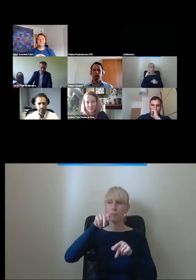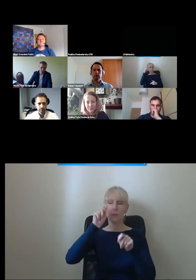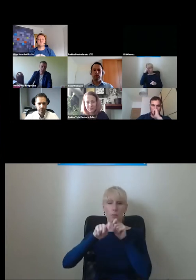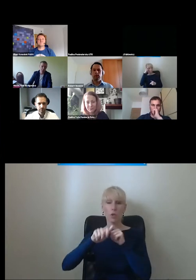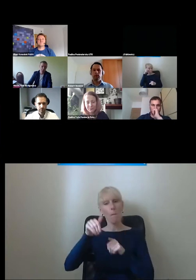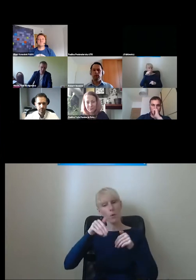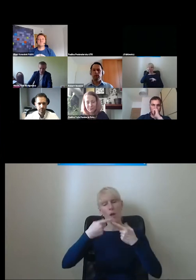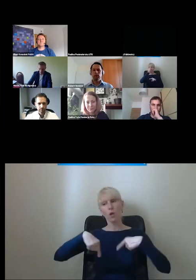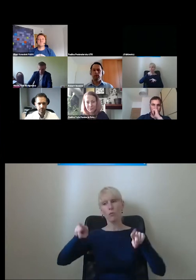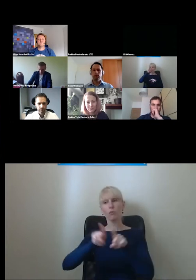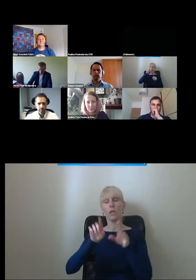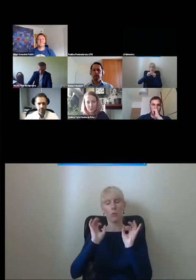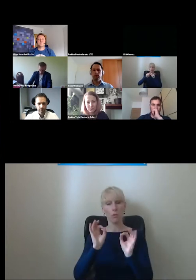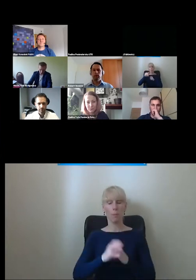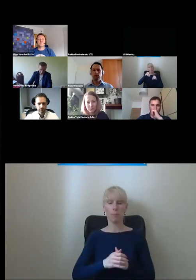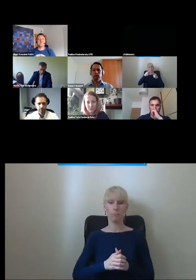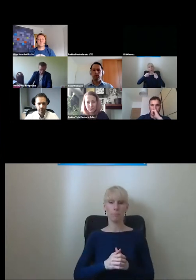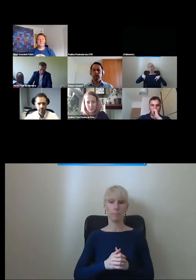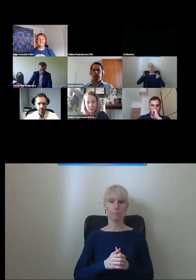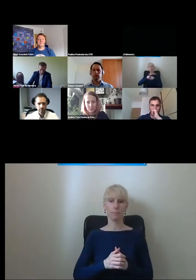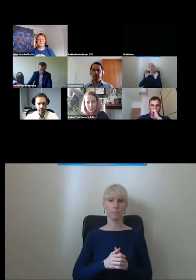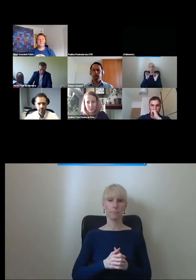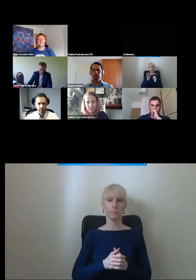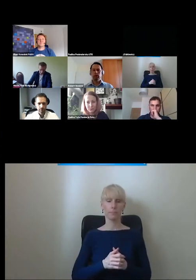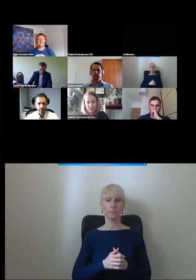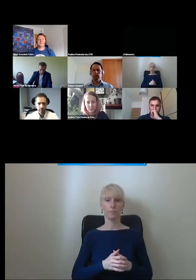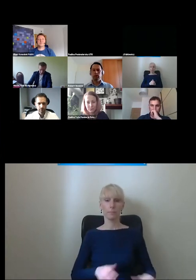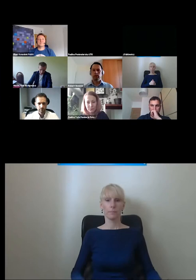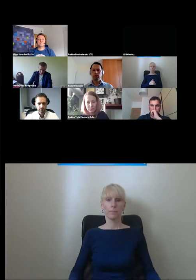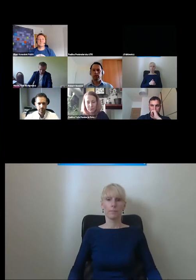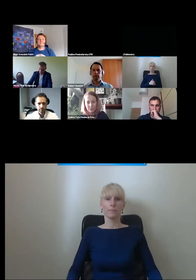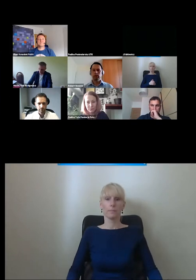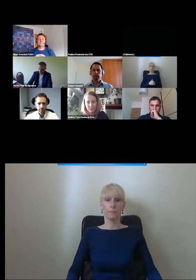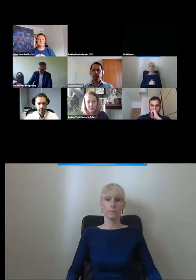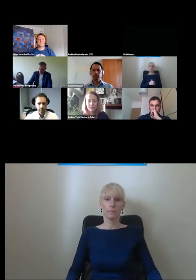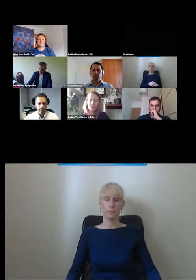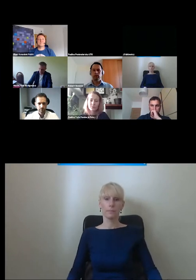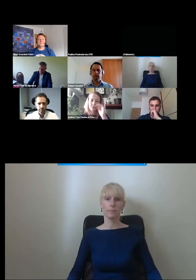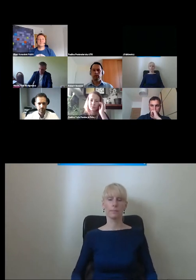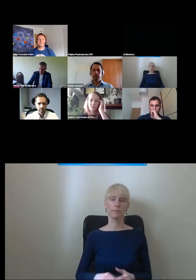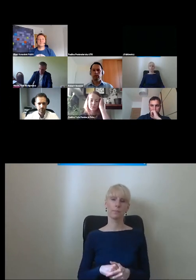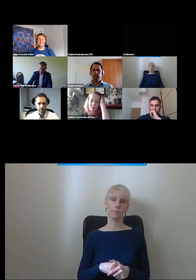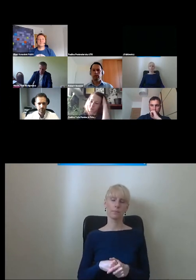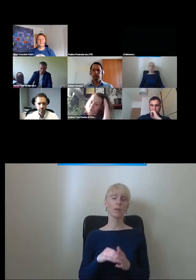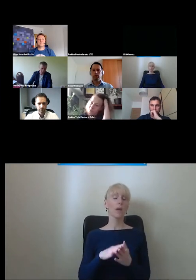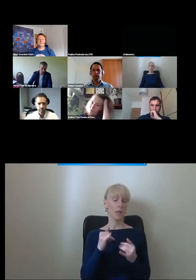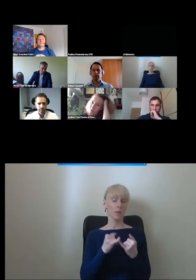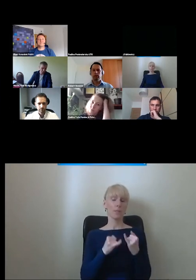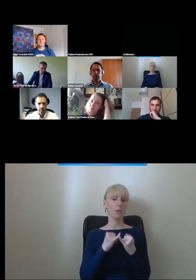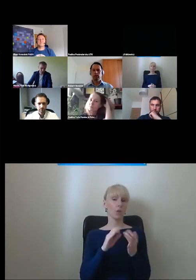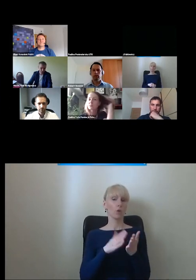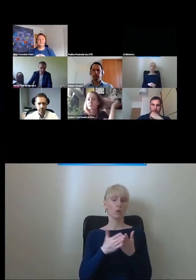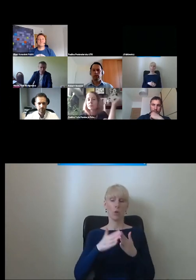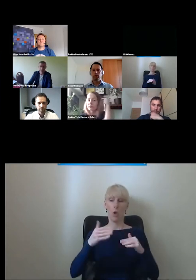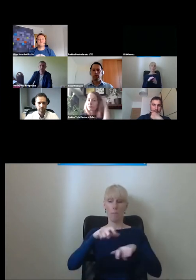dobre rozwiązanie. To jest podstawa. Czy stosujemy różne rozwiązania? Jeżeli chodzi o pasy